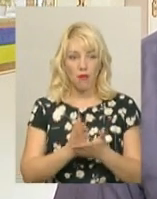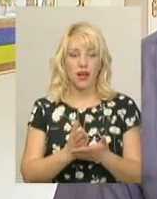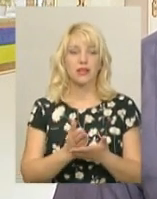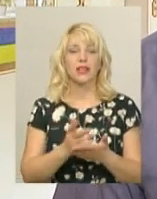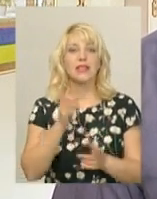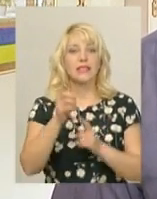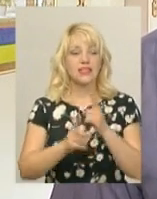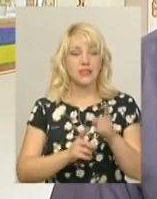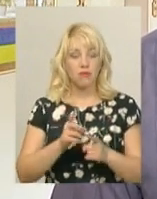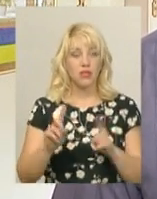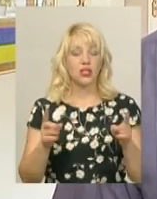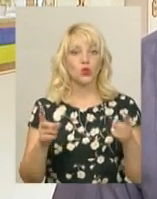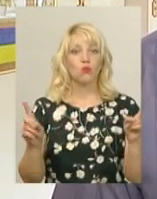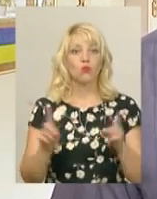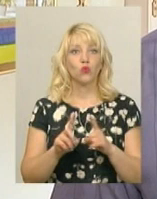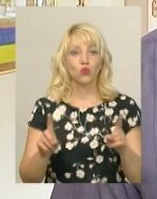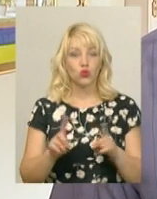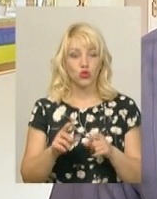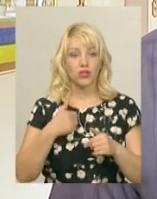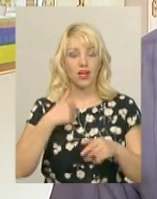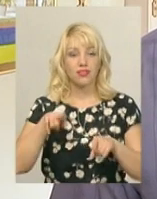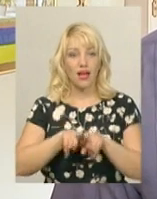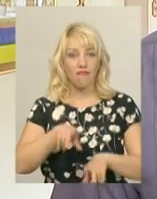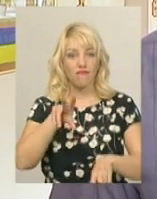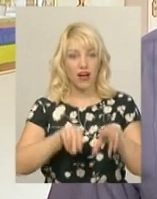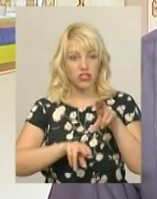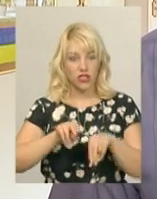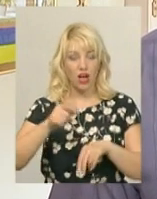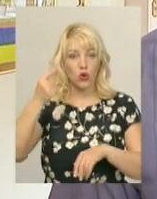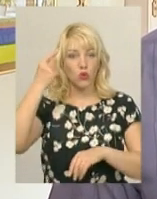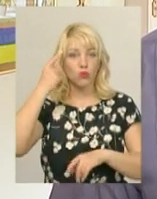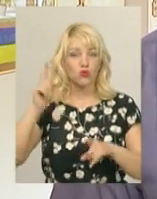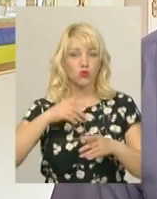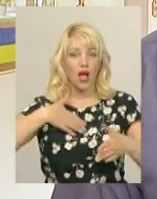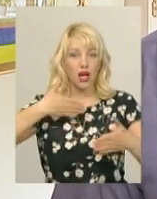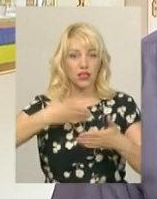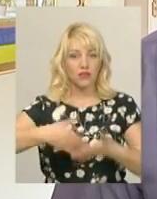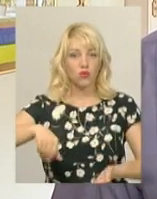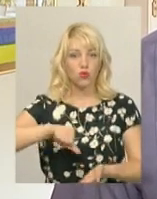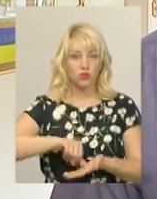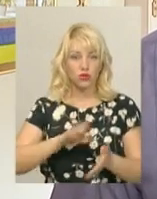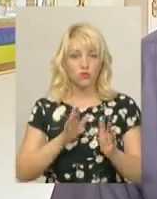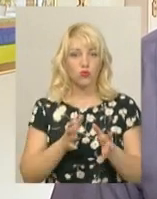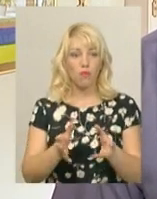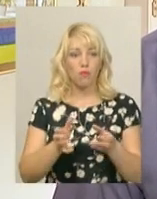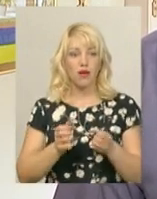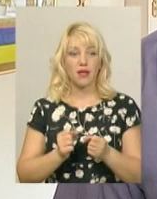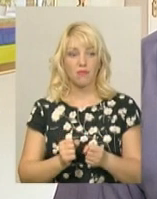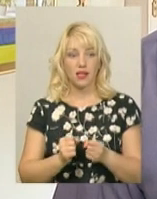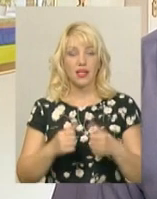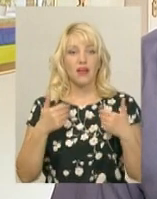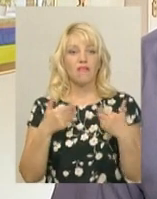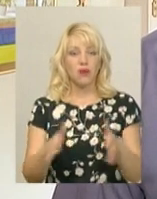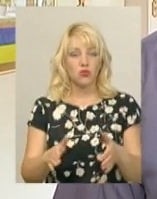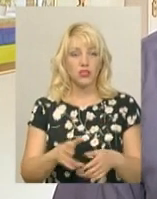зміни, тому що я так вважаю і думаю, що активну участь будуть приймати випускники